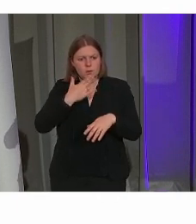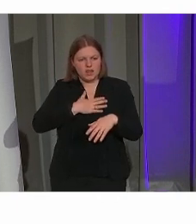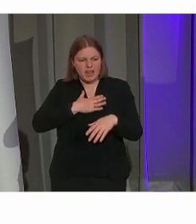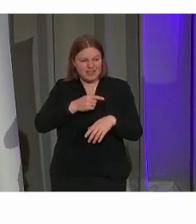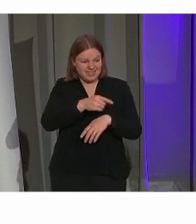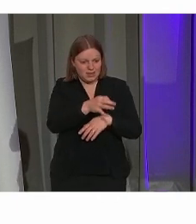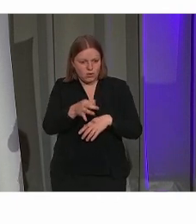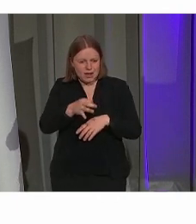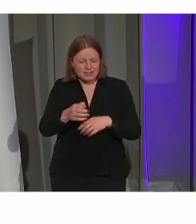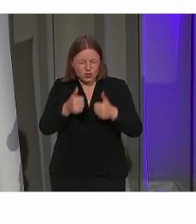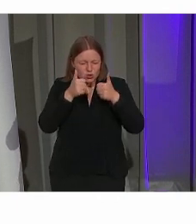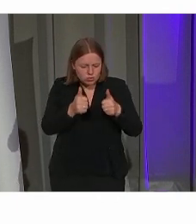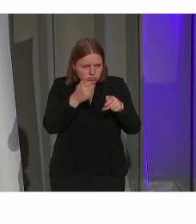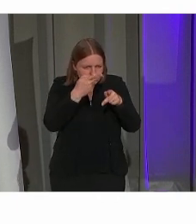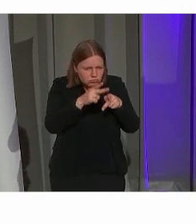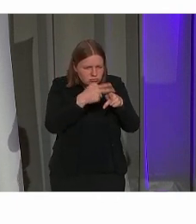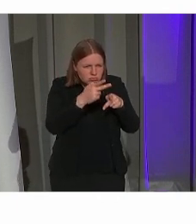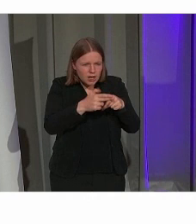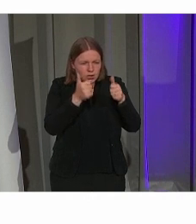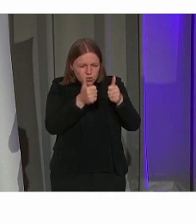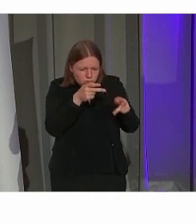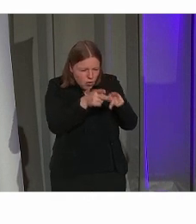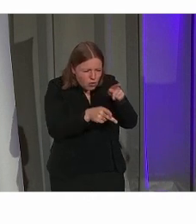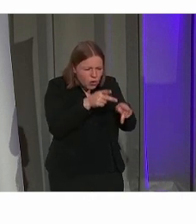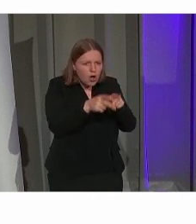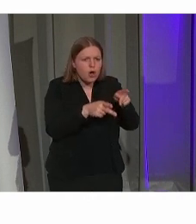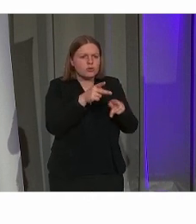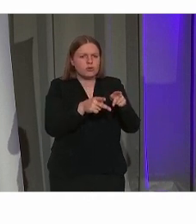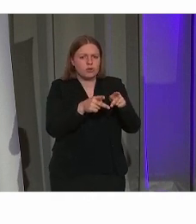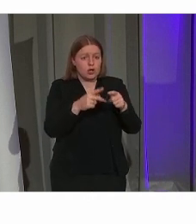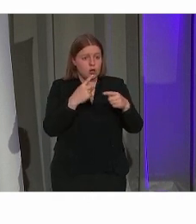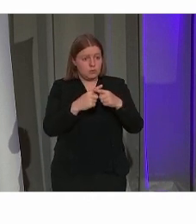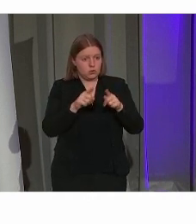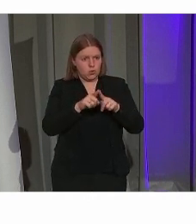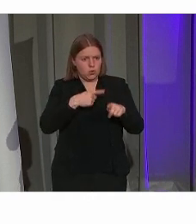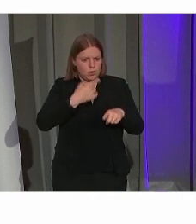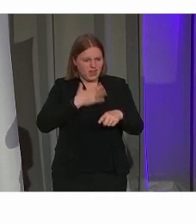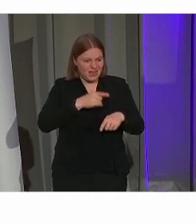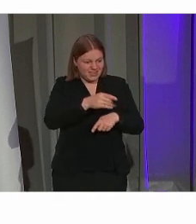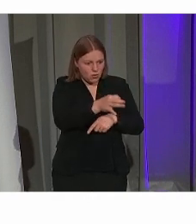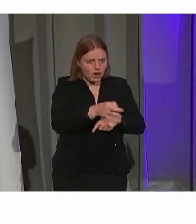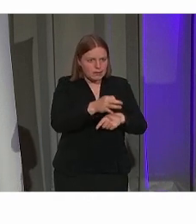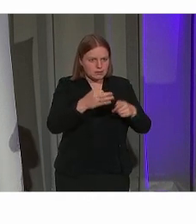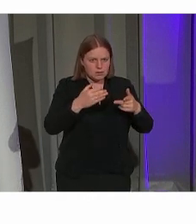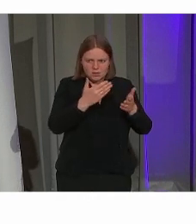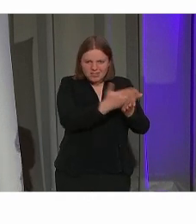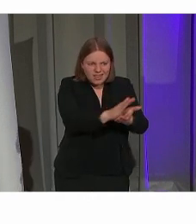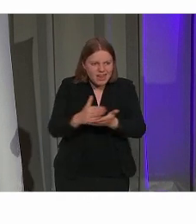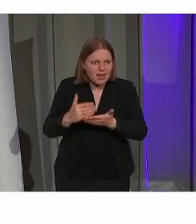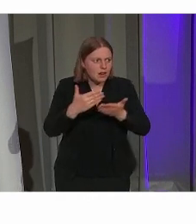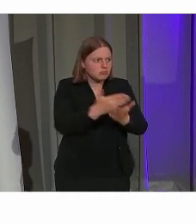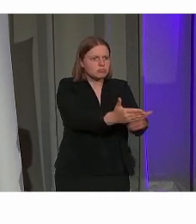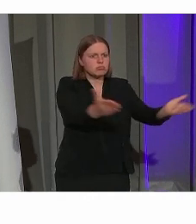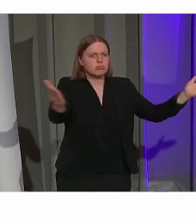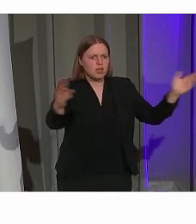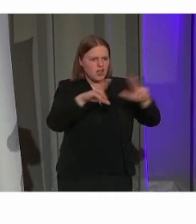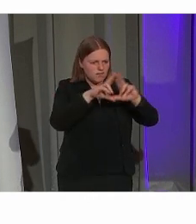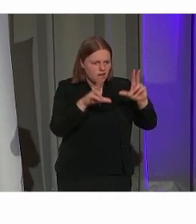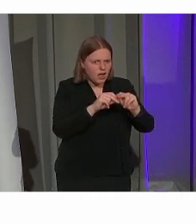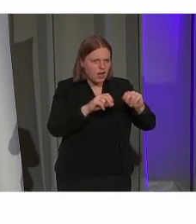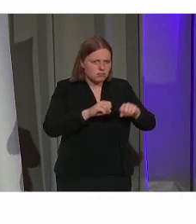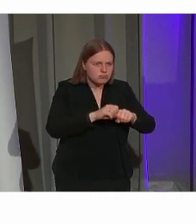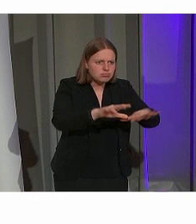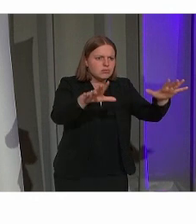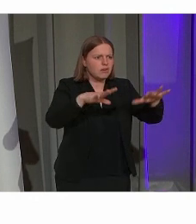mogelijke manier willen restaureren en willen gaan onderhouden. Maar ook omdat we die locaties willen delen met het publiek. We willen dat verhaal van dat erfgoed met zoveel